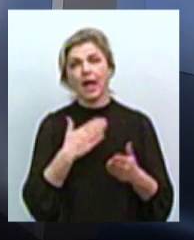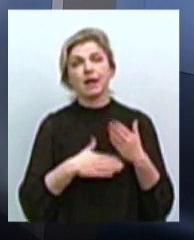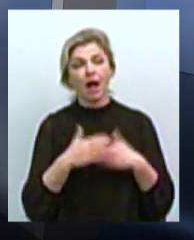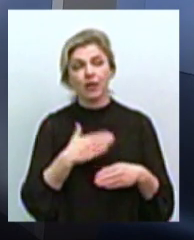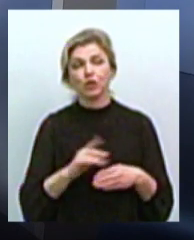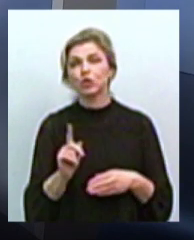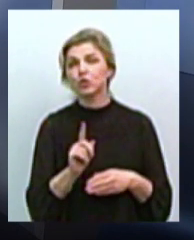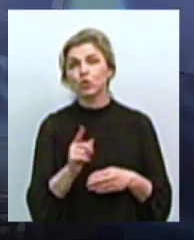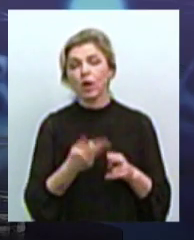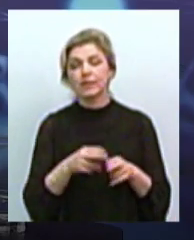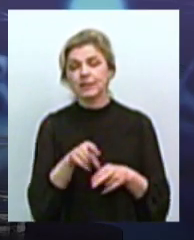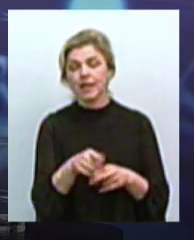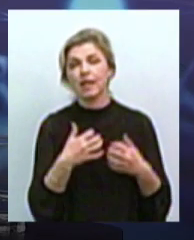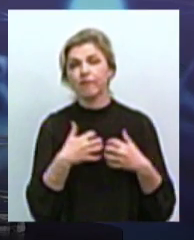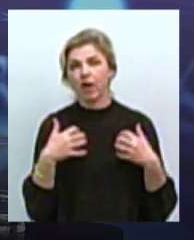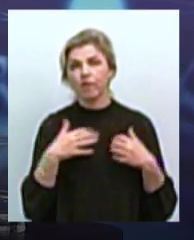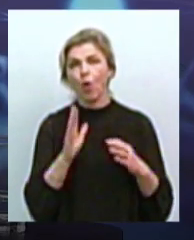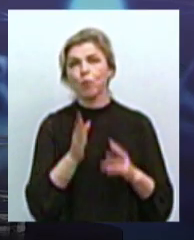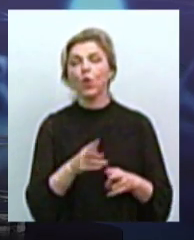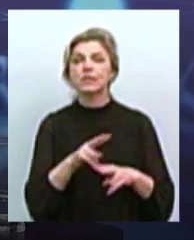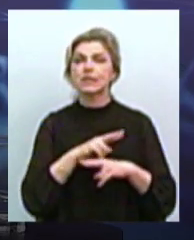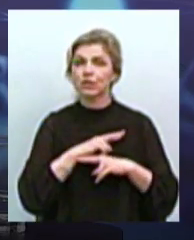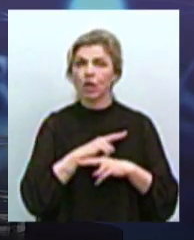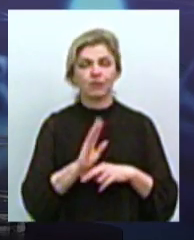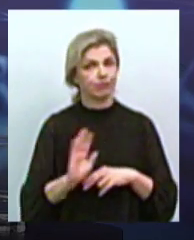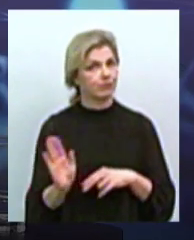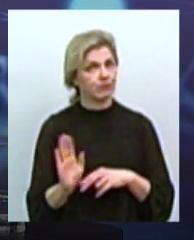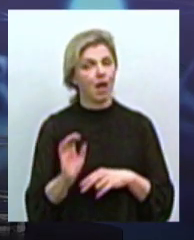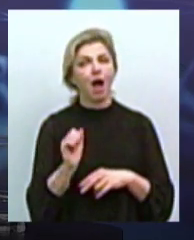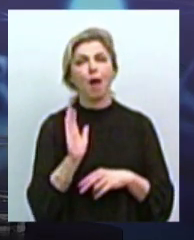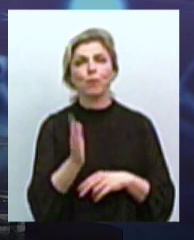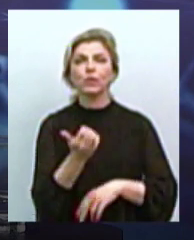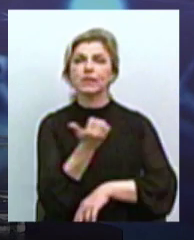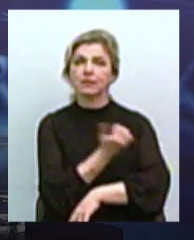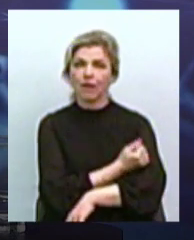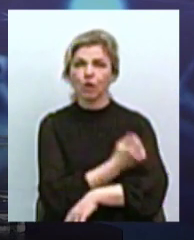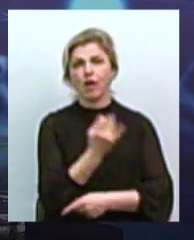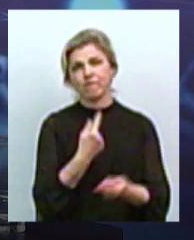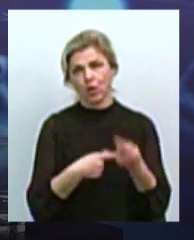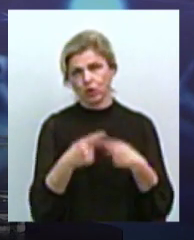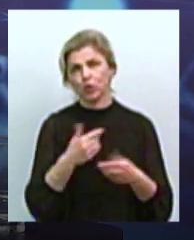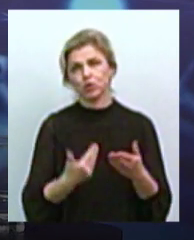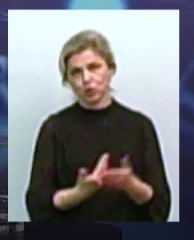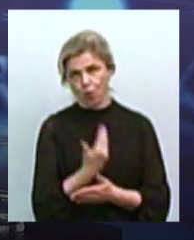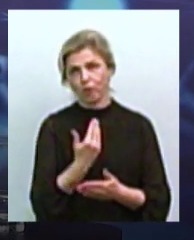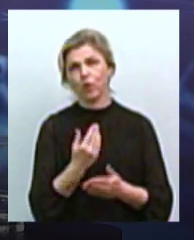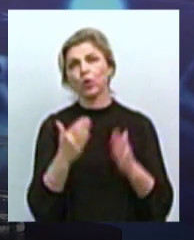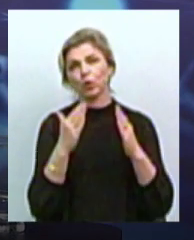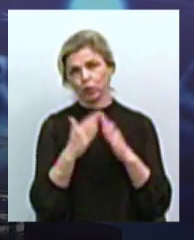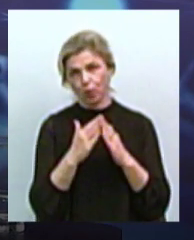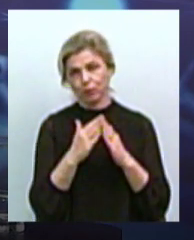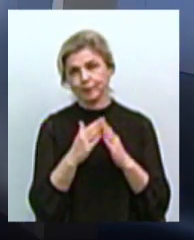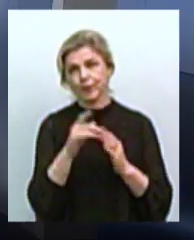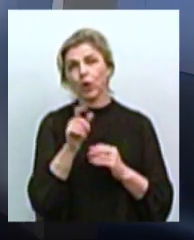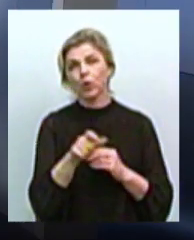ця тварина буде знищена, а тому, що вона буде стерилізована і повернена знову додому. Я люди